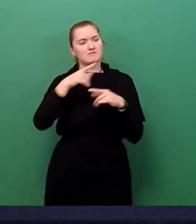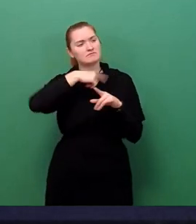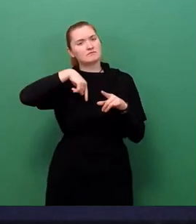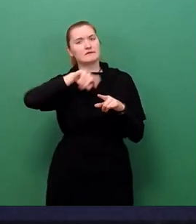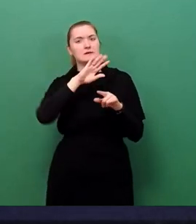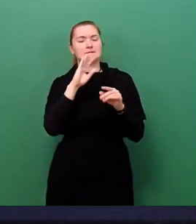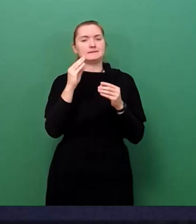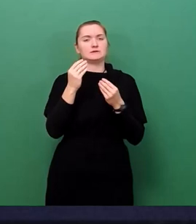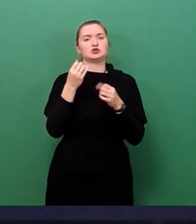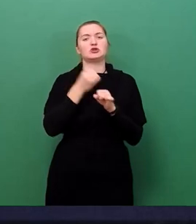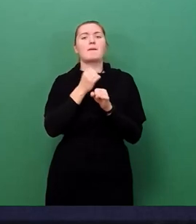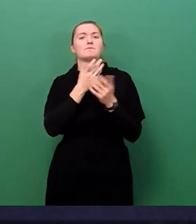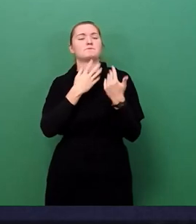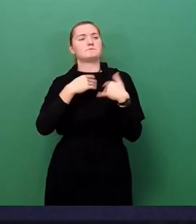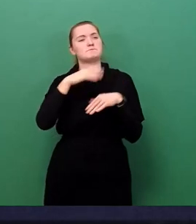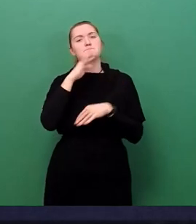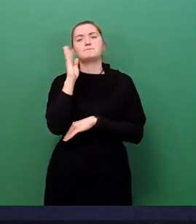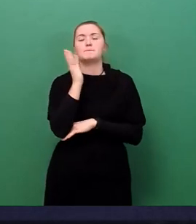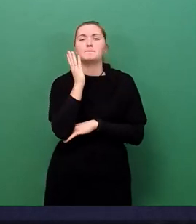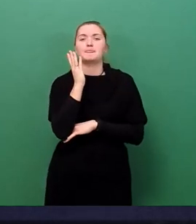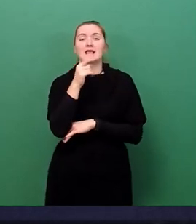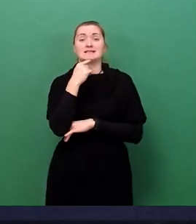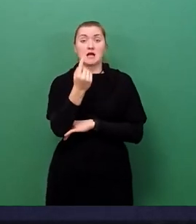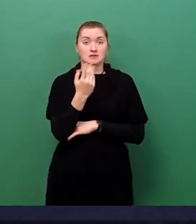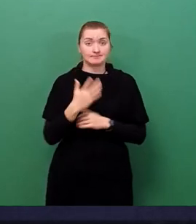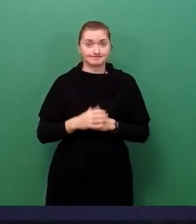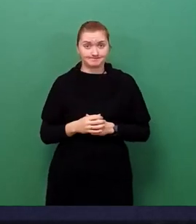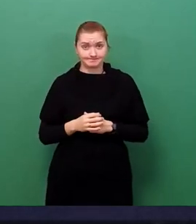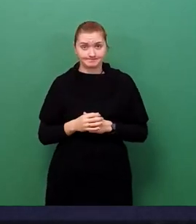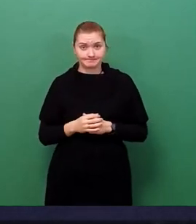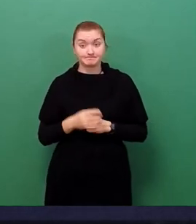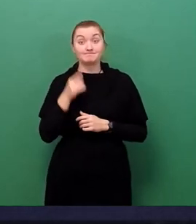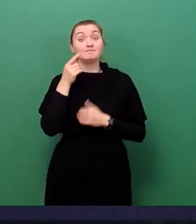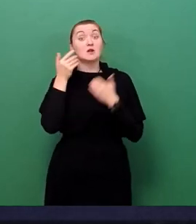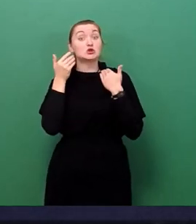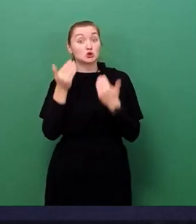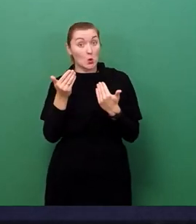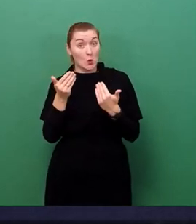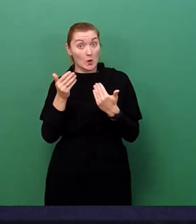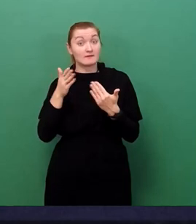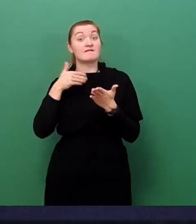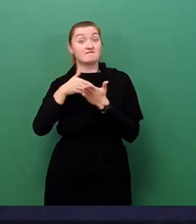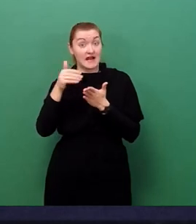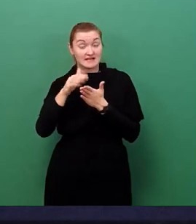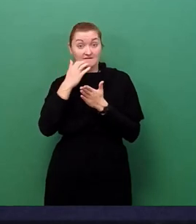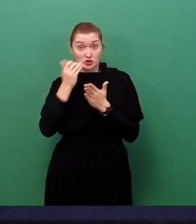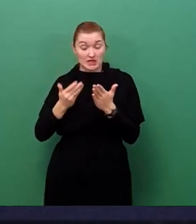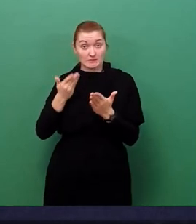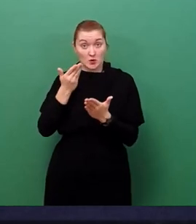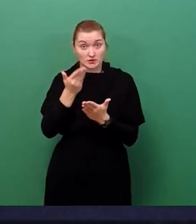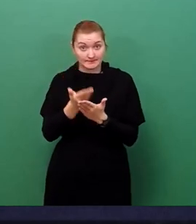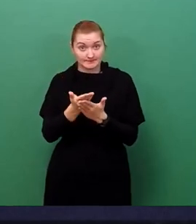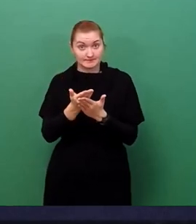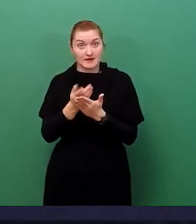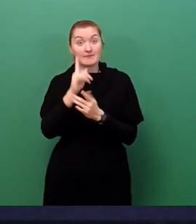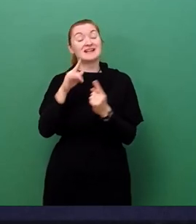wieder dafür ausgesprochen, dass diese Methode weiterhin anzubieten ist. Die Zielrichtung